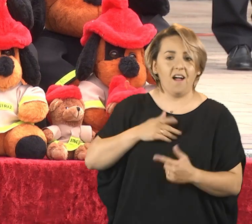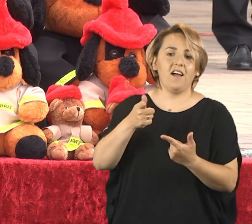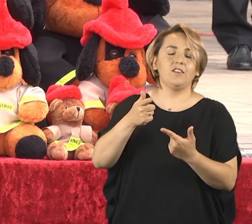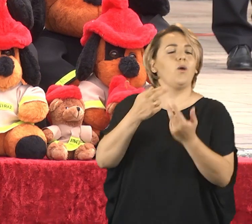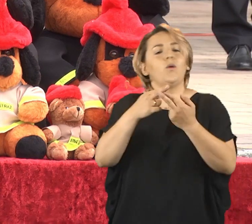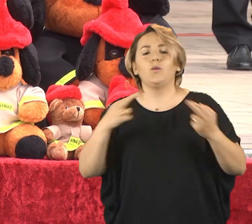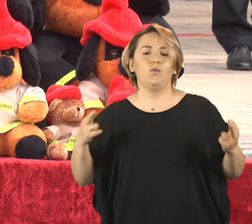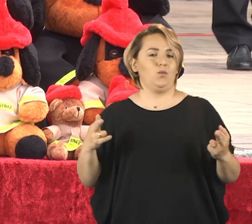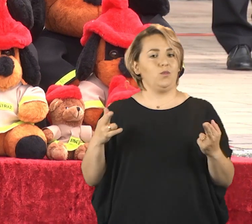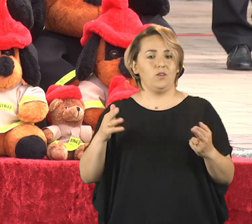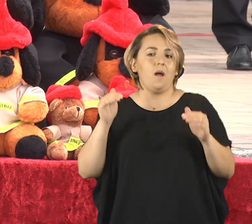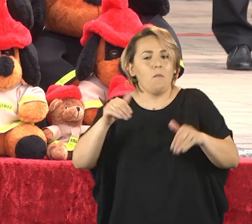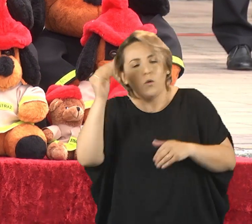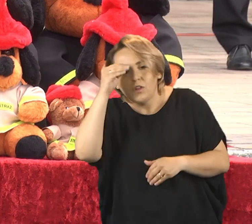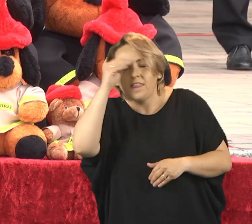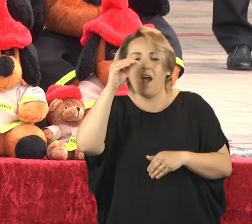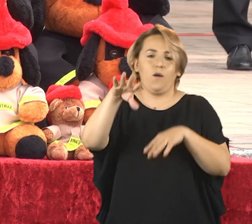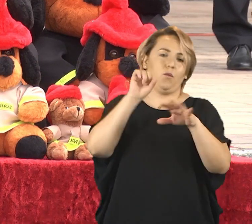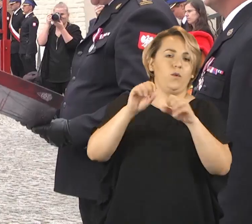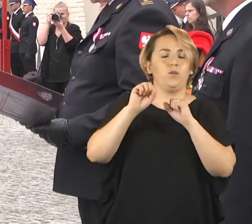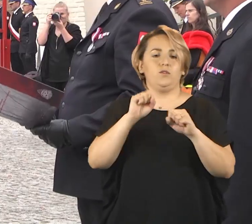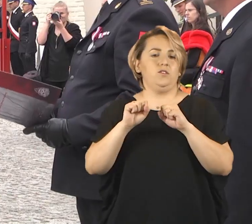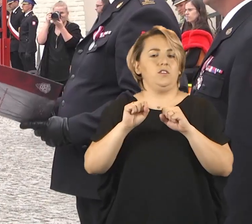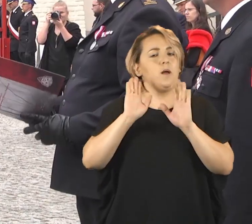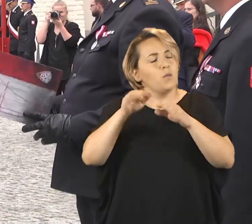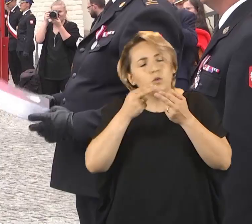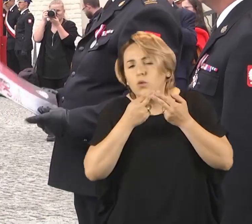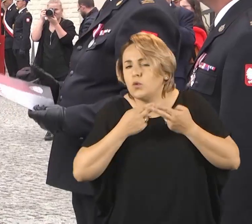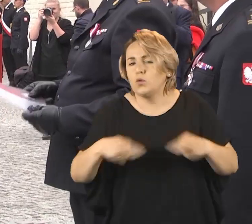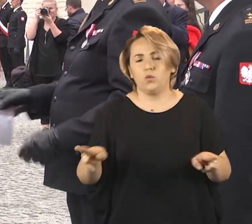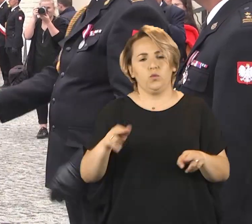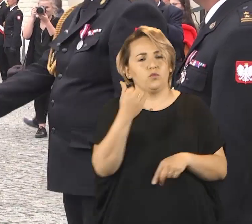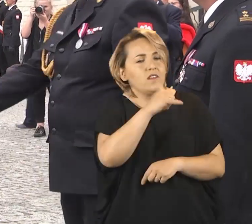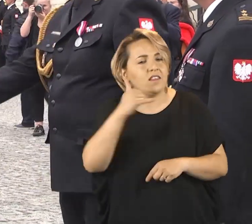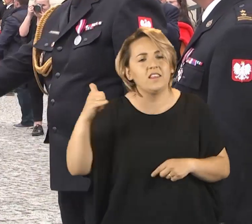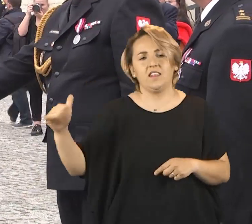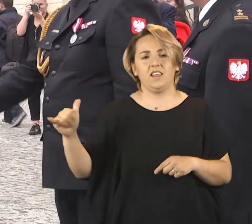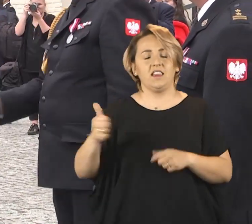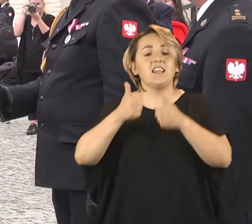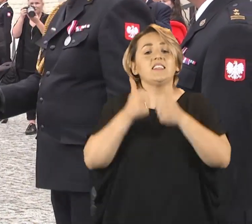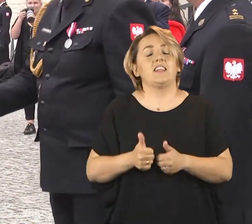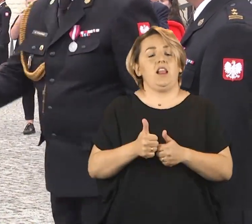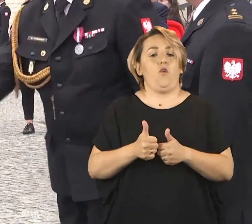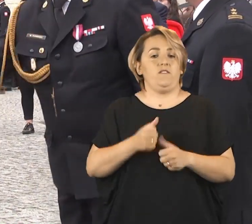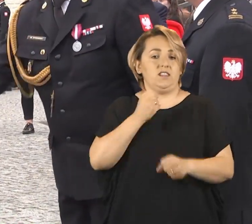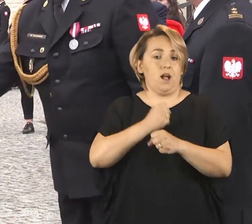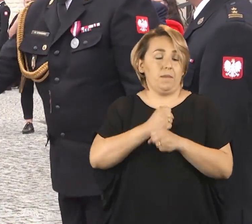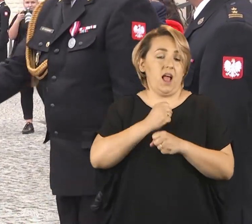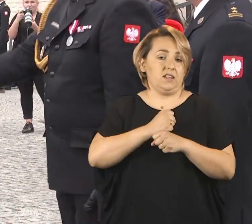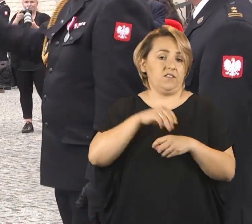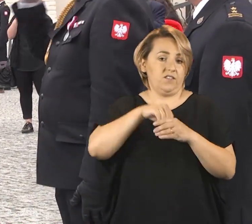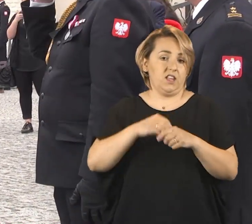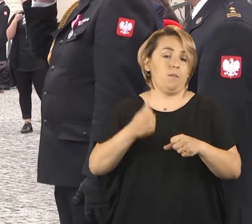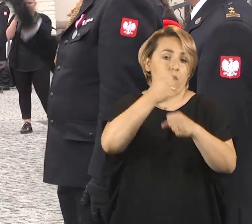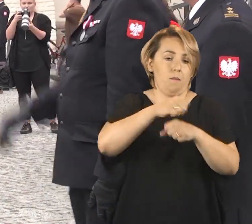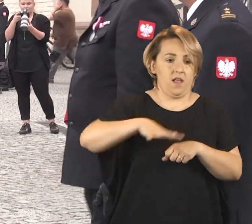różnie może być. On się może faktycznie nauczyć, wyuczyć. Są też różne inne stanowiska pracy w komendach.